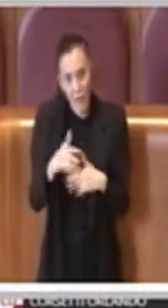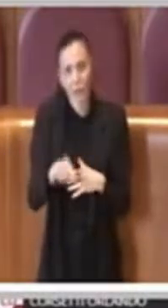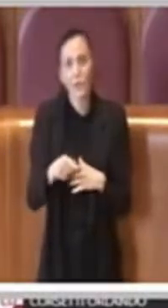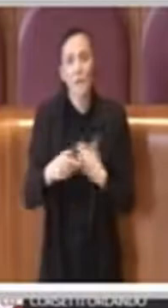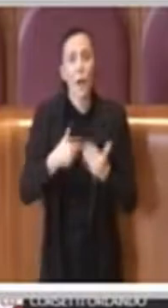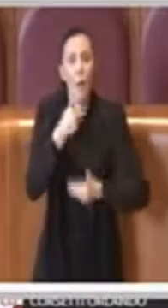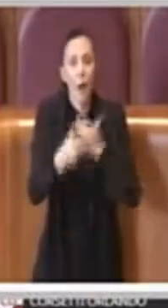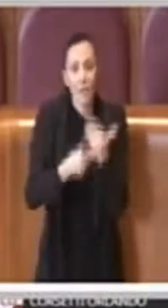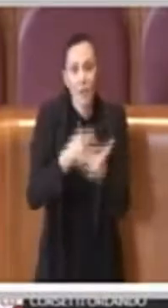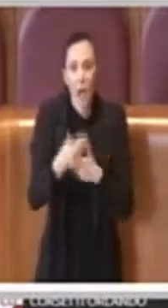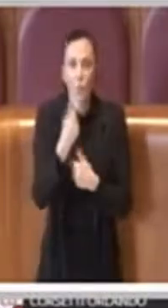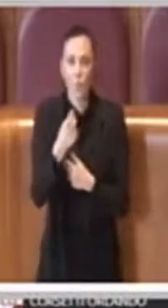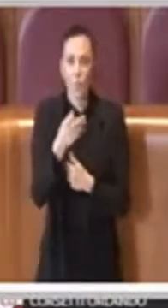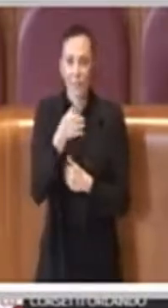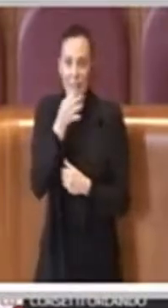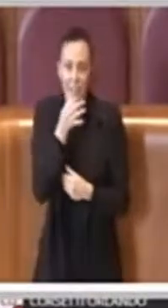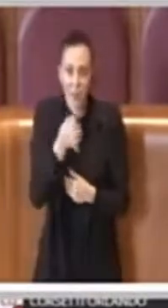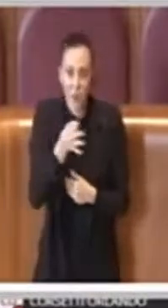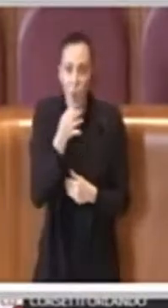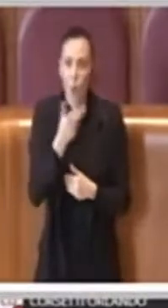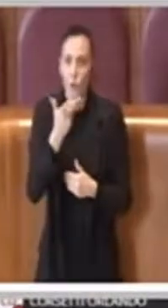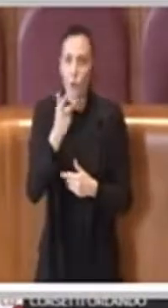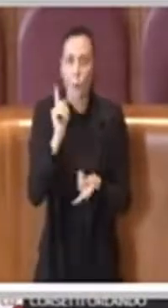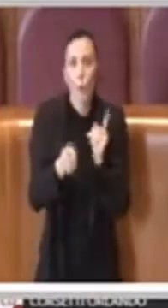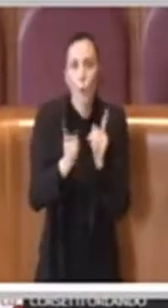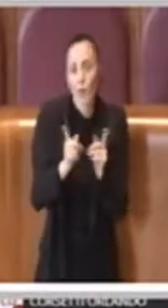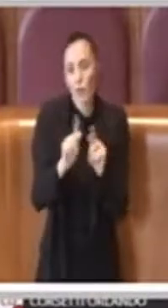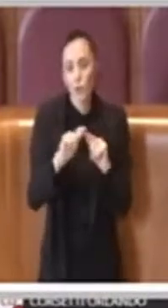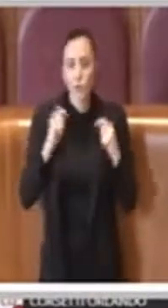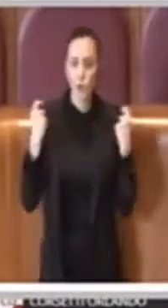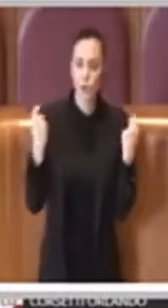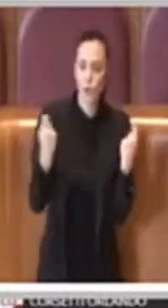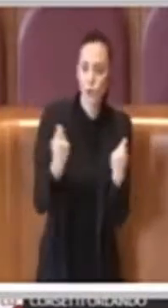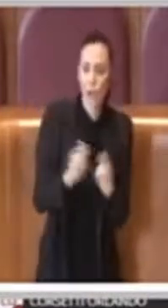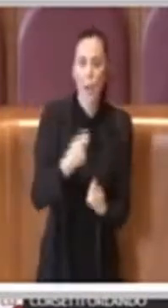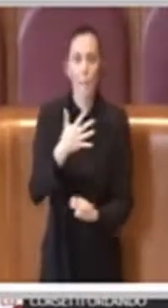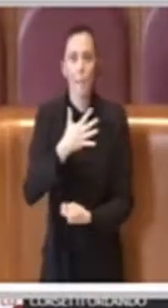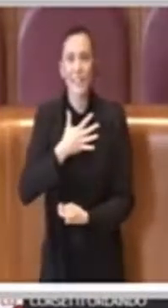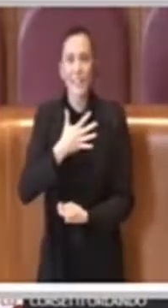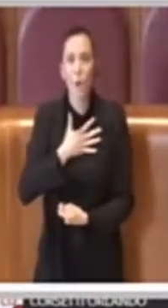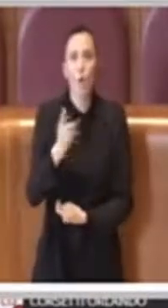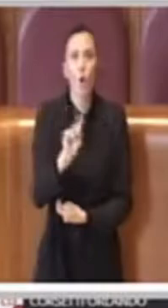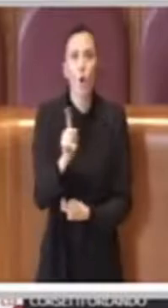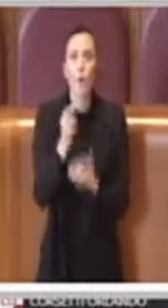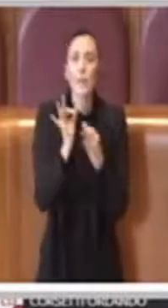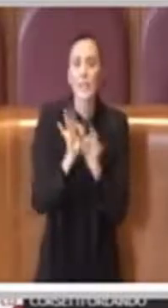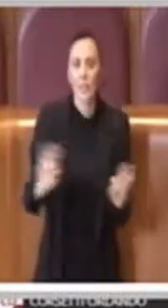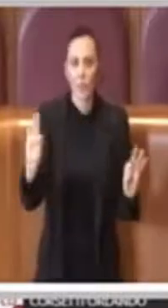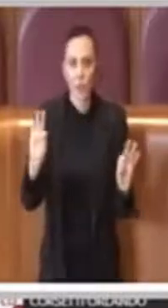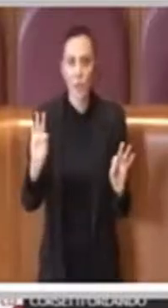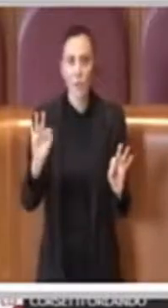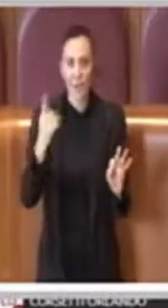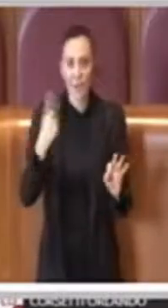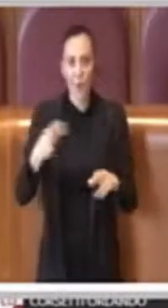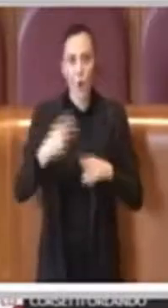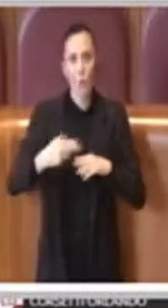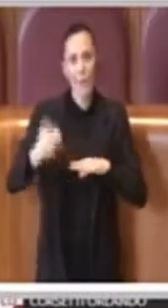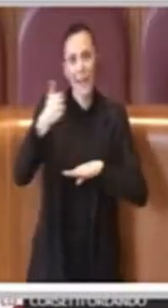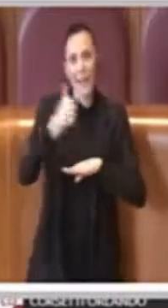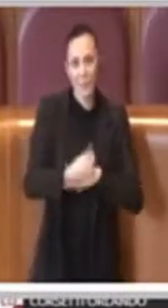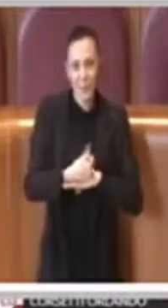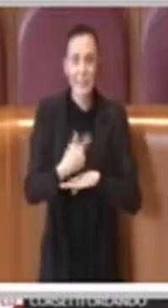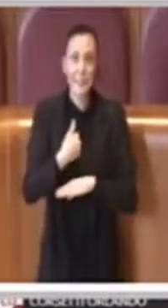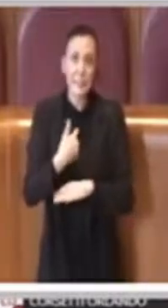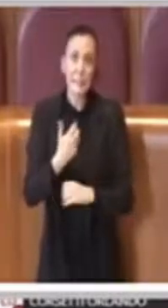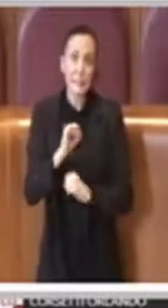politico generico su quello che è il patrimonio disponibile di Roma Capitale, io credo che